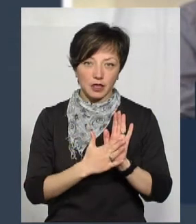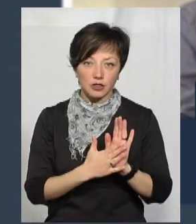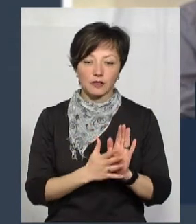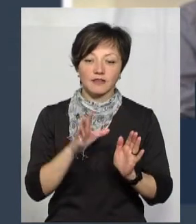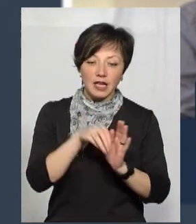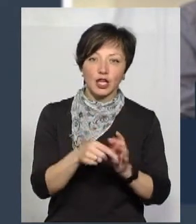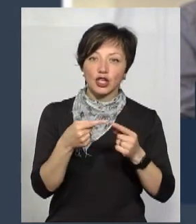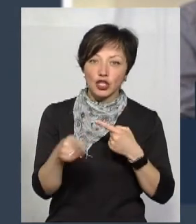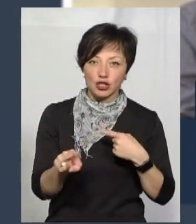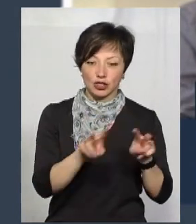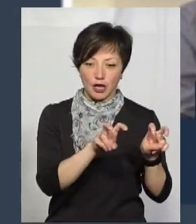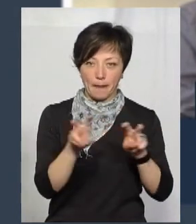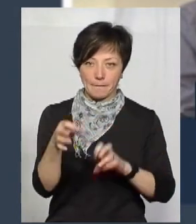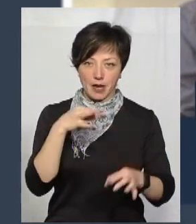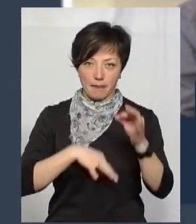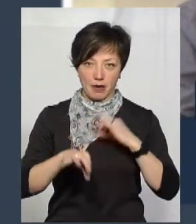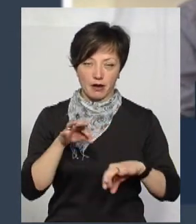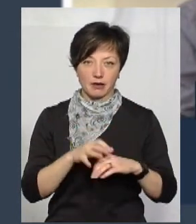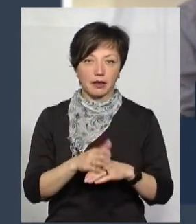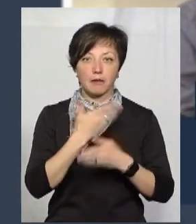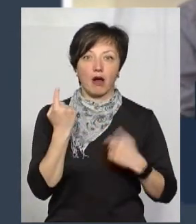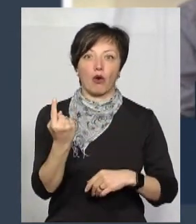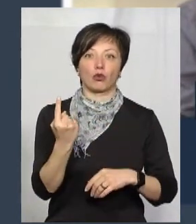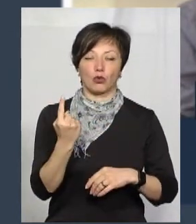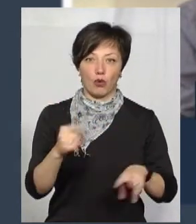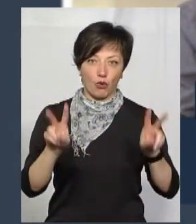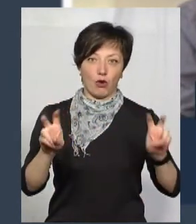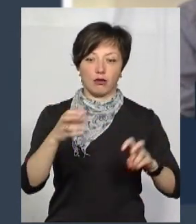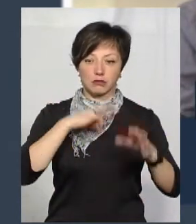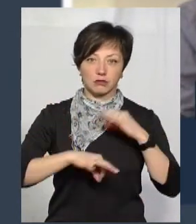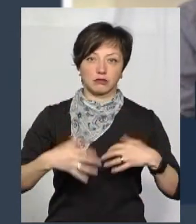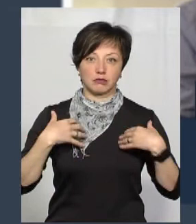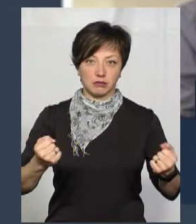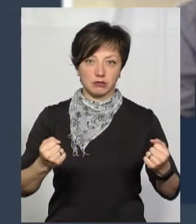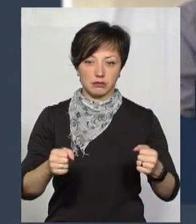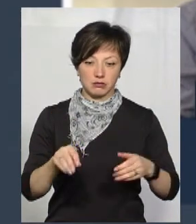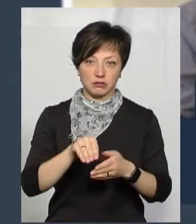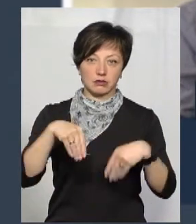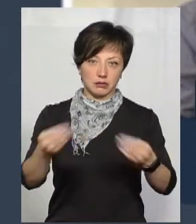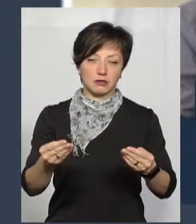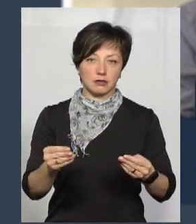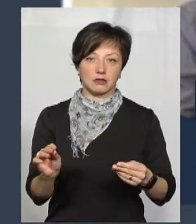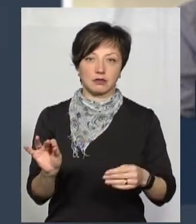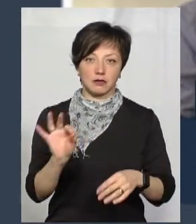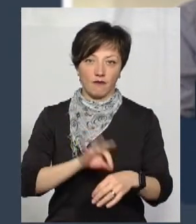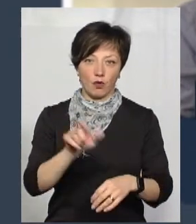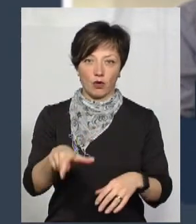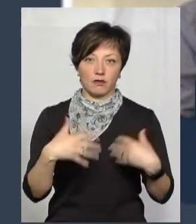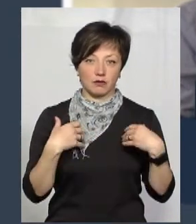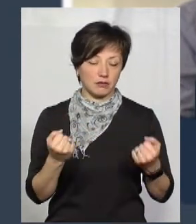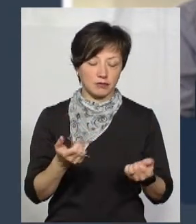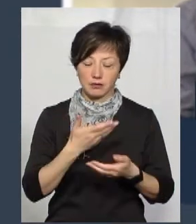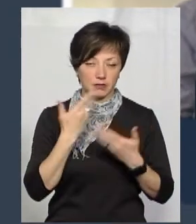складі інших препаратів. Нема одного препарата, якого можна назначити в лікуворому і хворій